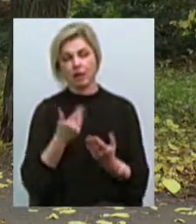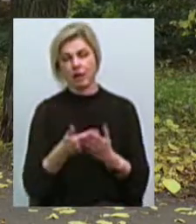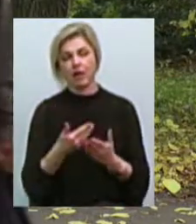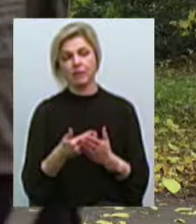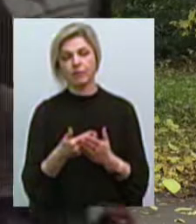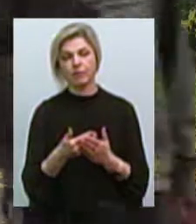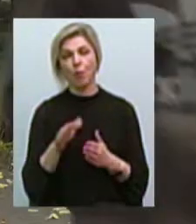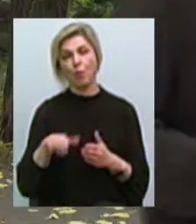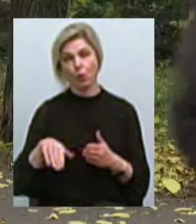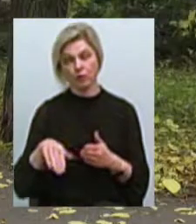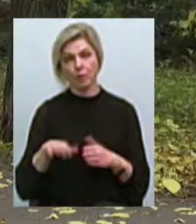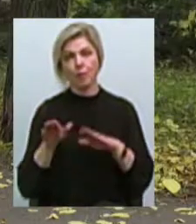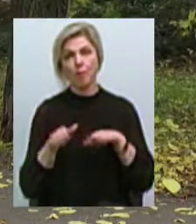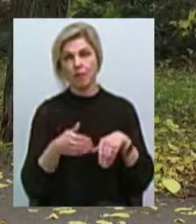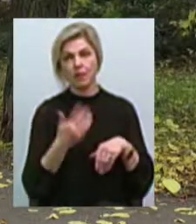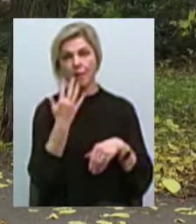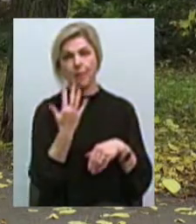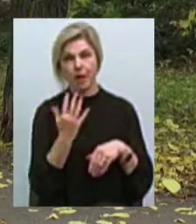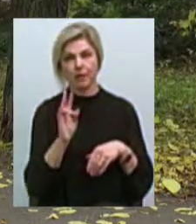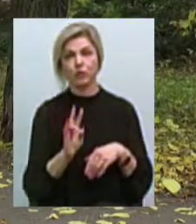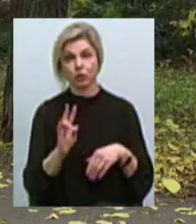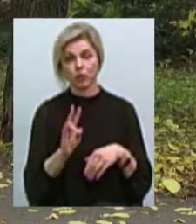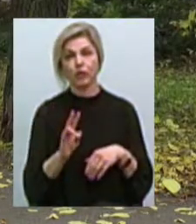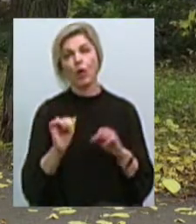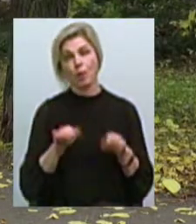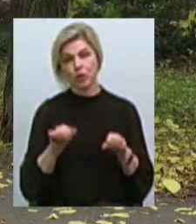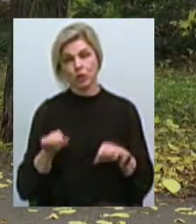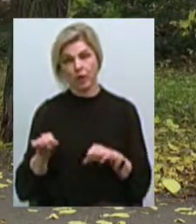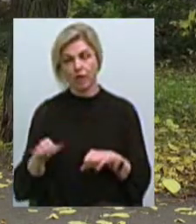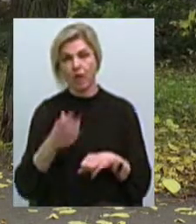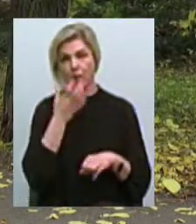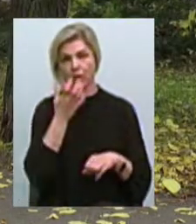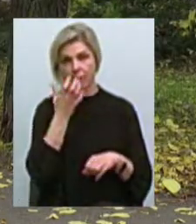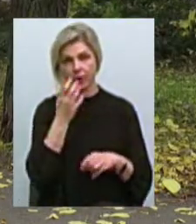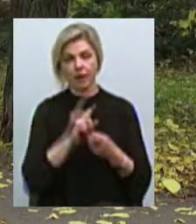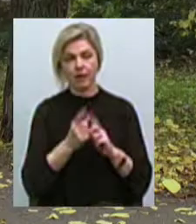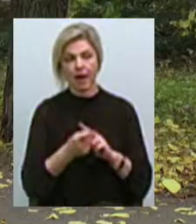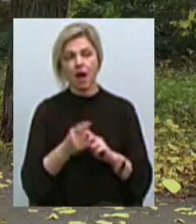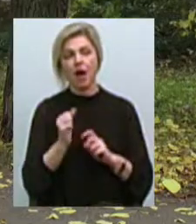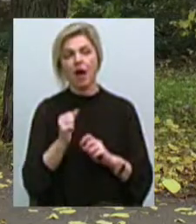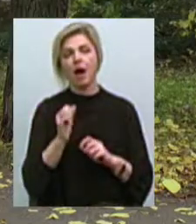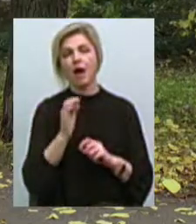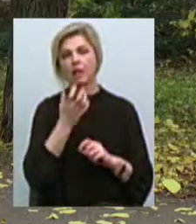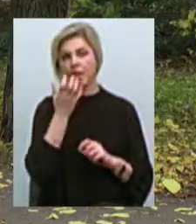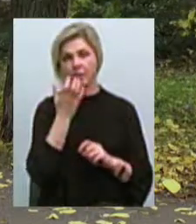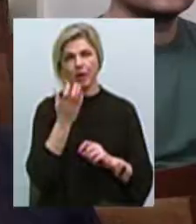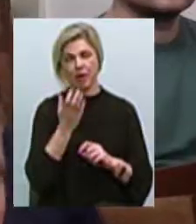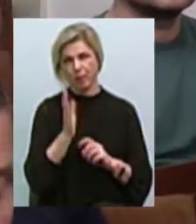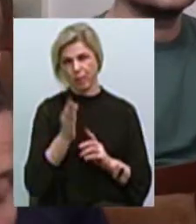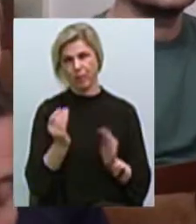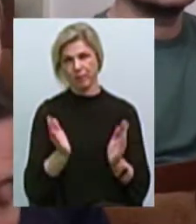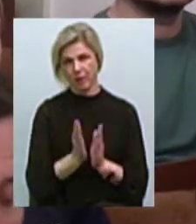потім, вже після 5-го числа можливо потепління, але воно не буде показове.